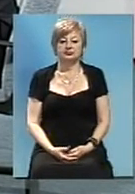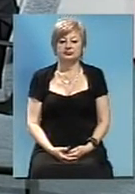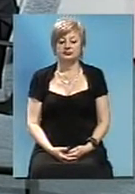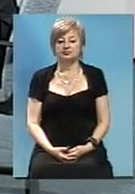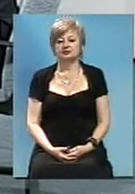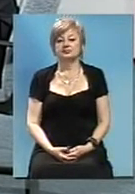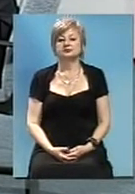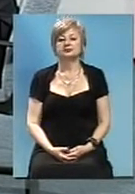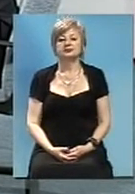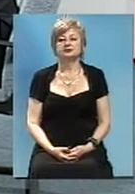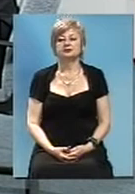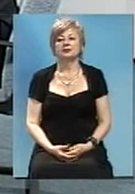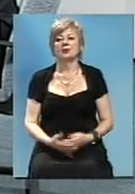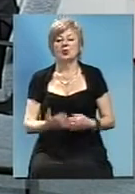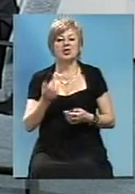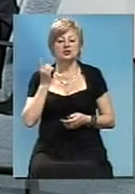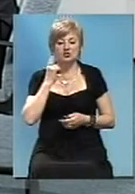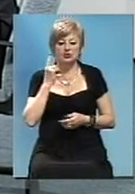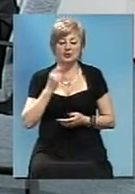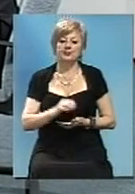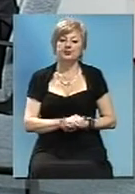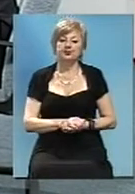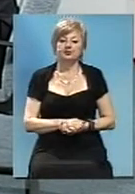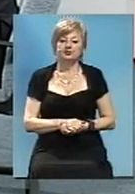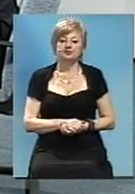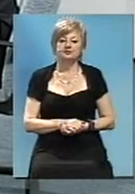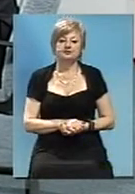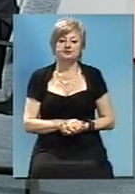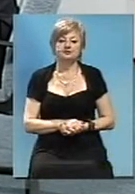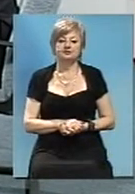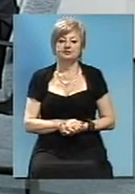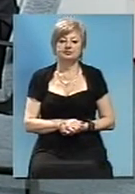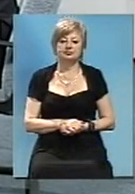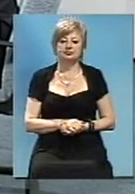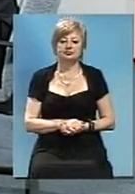Алло. Алло, здравствуйте, ви у студії. Алло, Володимир. Ставте своє запитання, будь ласка.